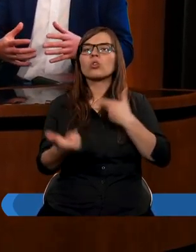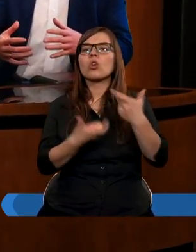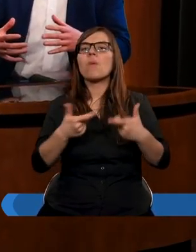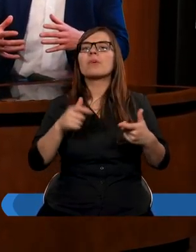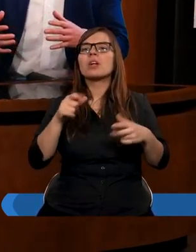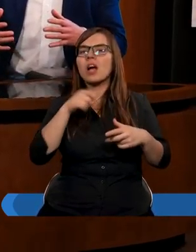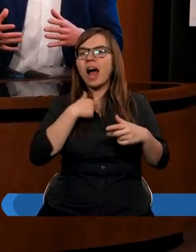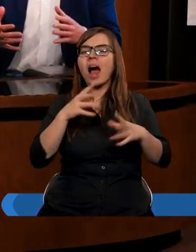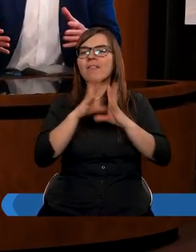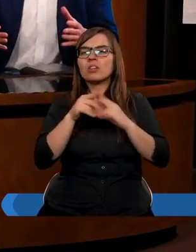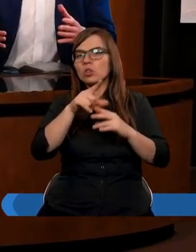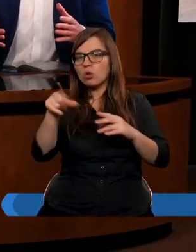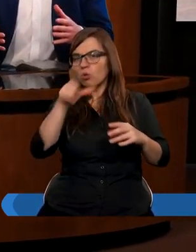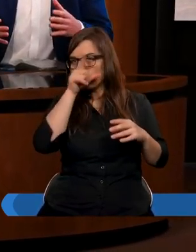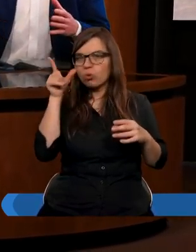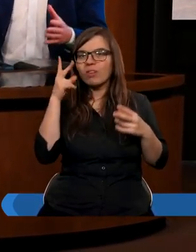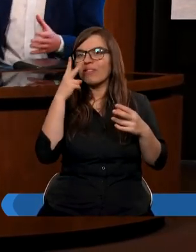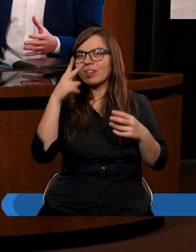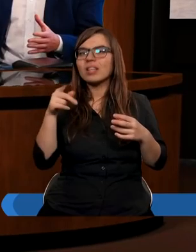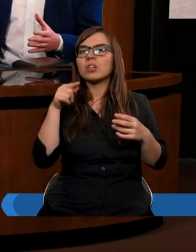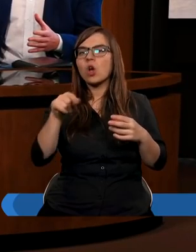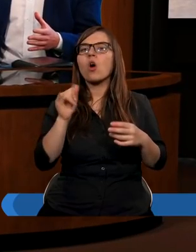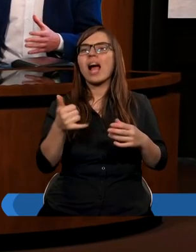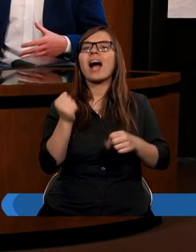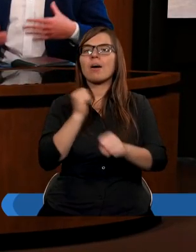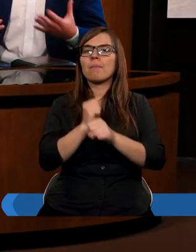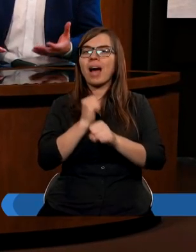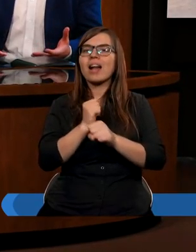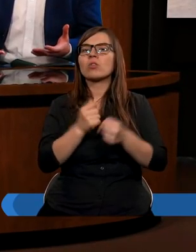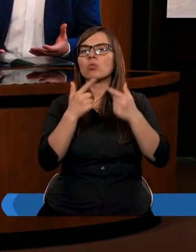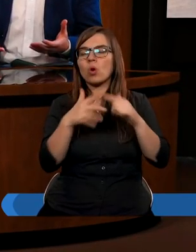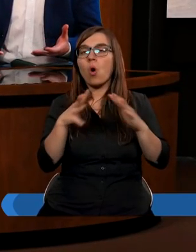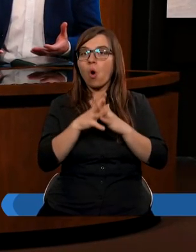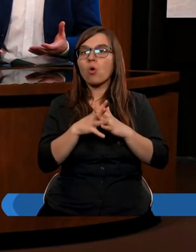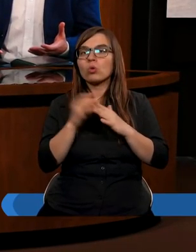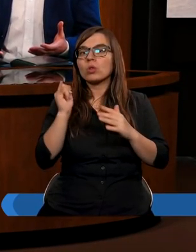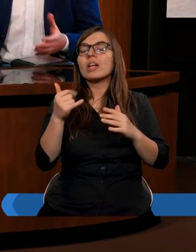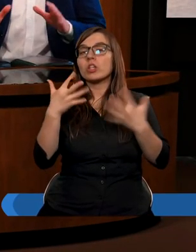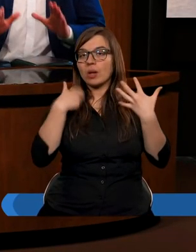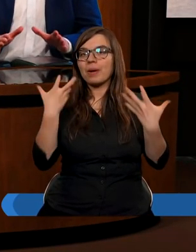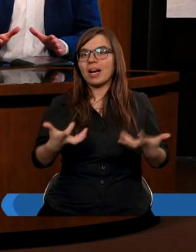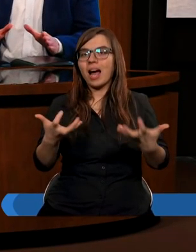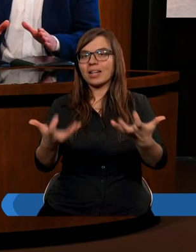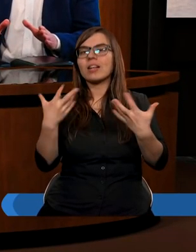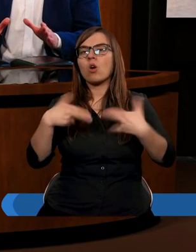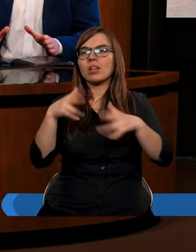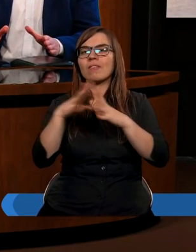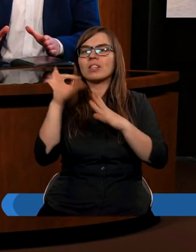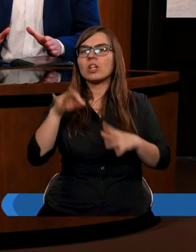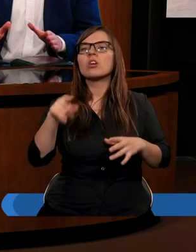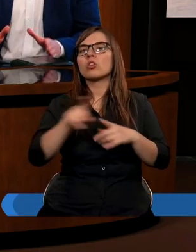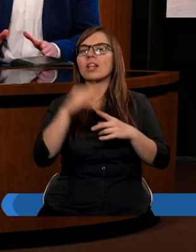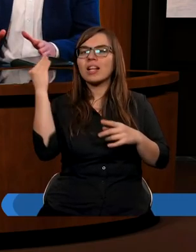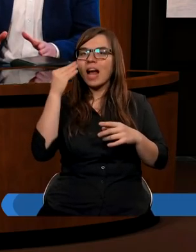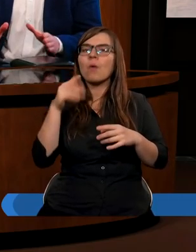ci ludzie widzieli to, jak pracuje Kościół i sami chcieli dawać dziesięcinę. Ale to jest też nauka, trzeba